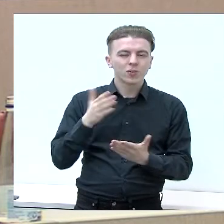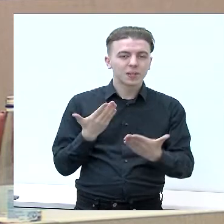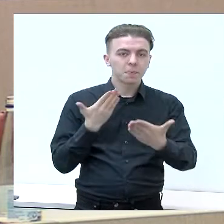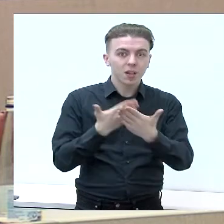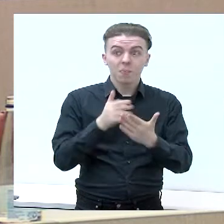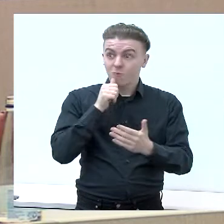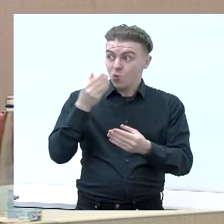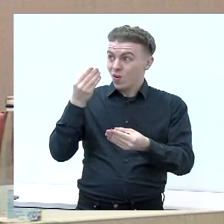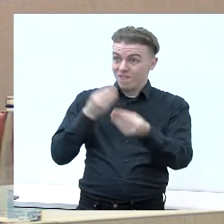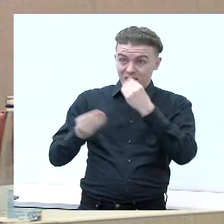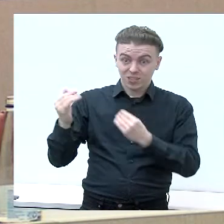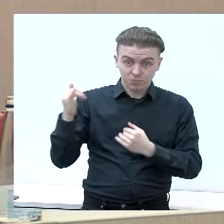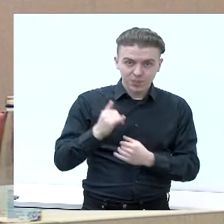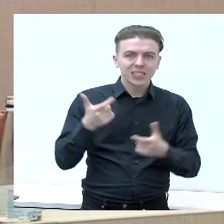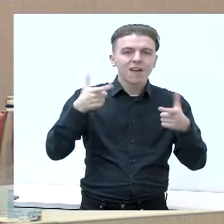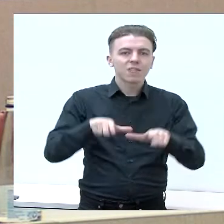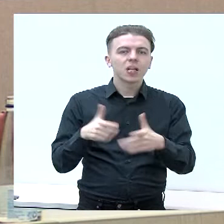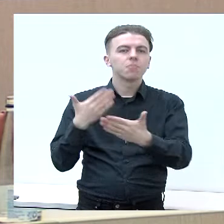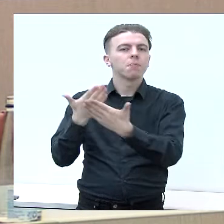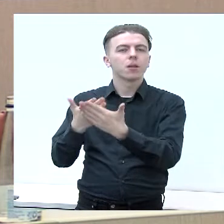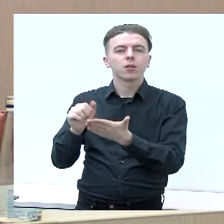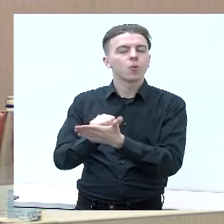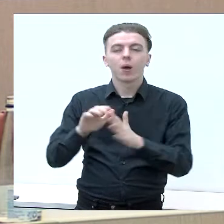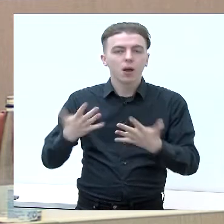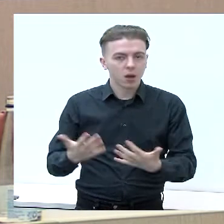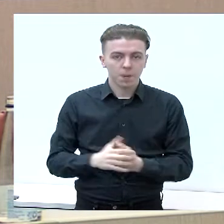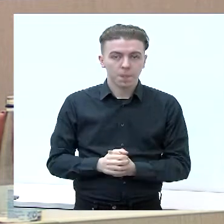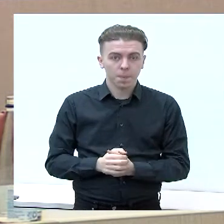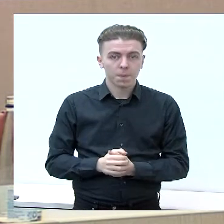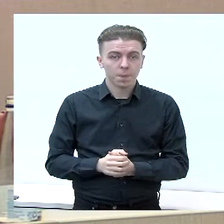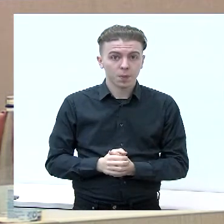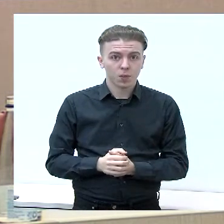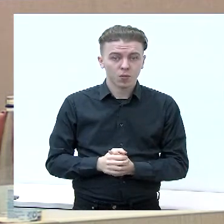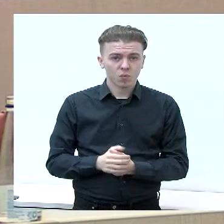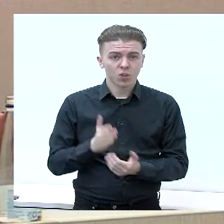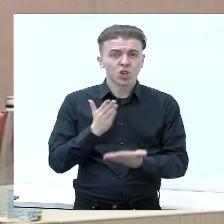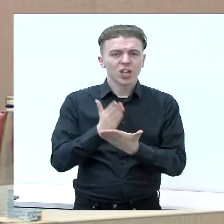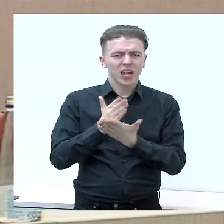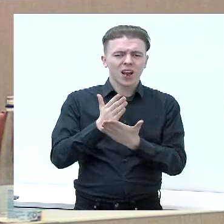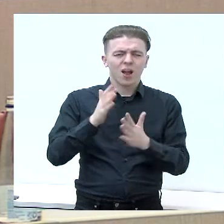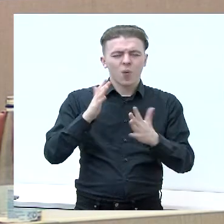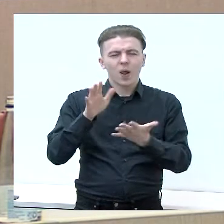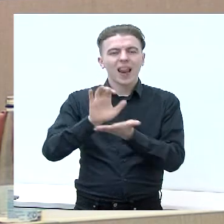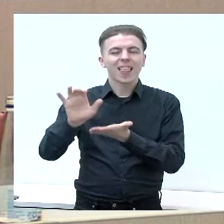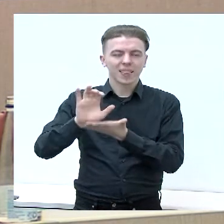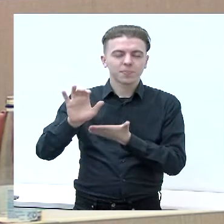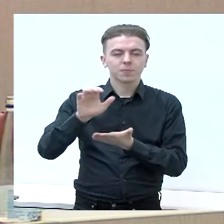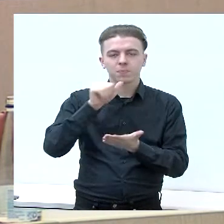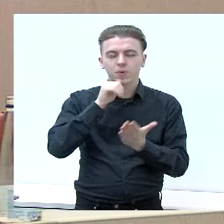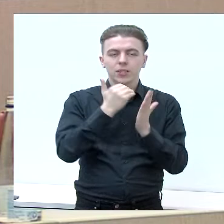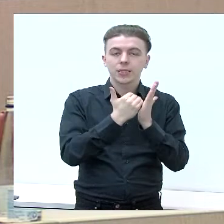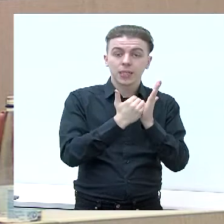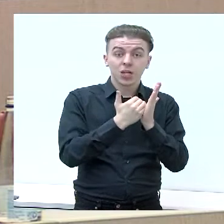verslininkui savaldybį. Tai tam tikri leidimai, sakykime, kas susiję su ten